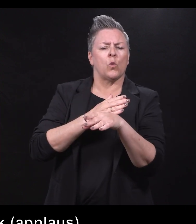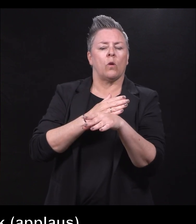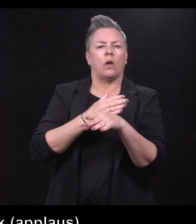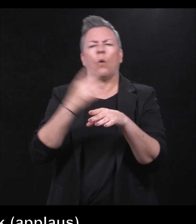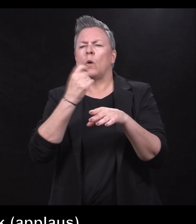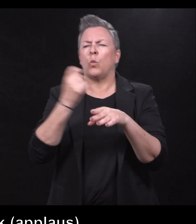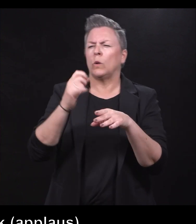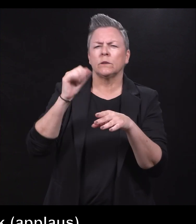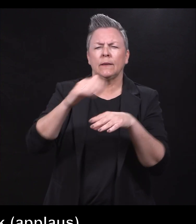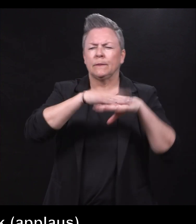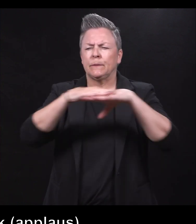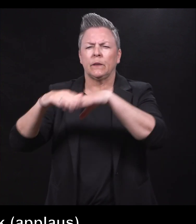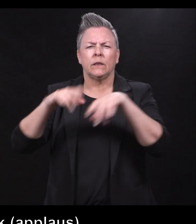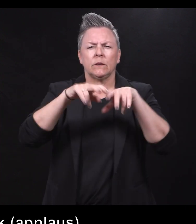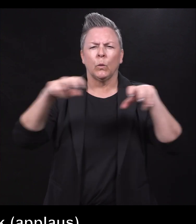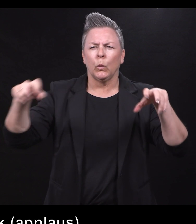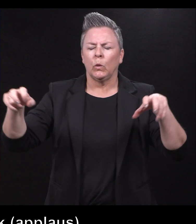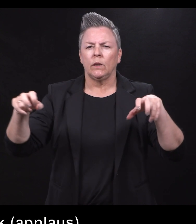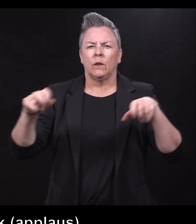noen stoler her, tror jeg. Vi skal ha opp et panel.